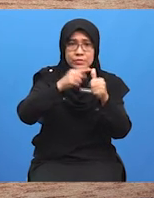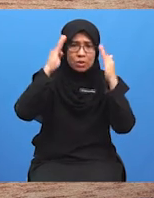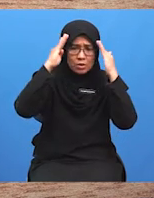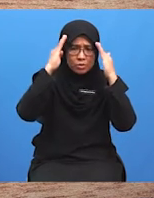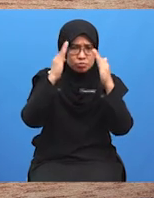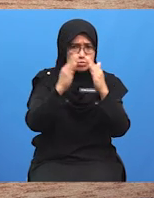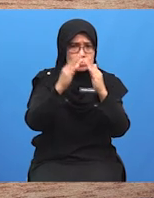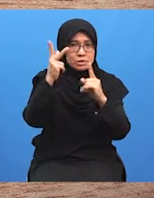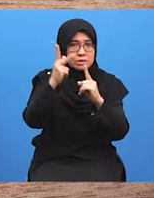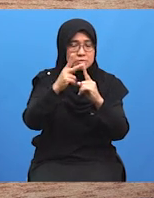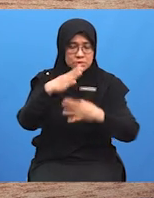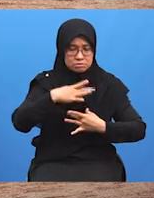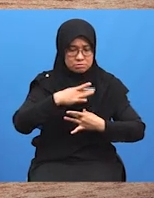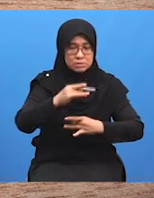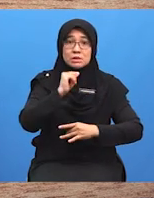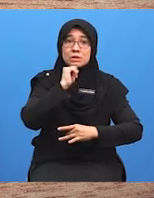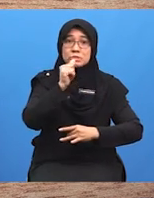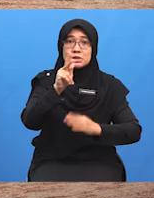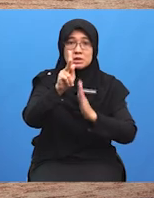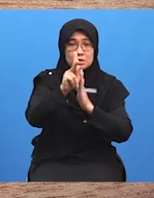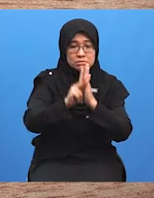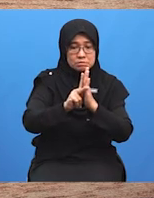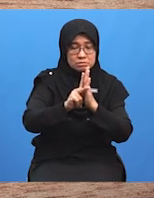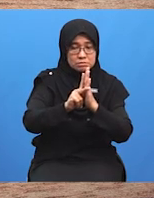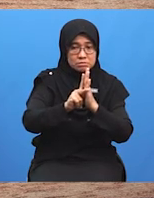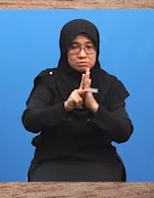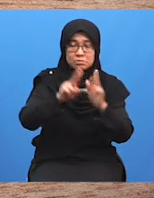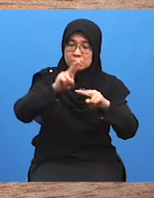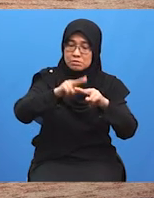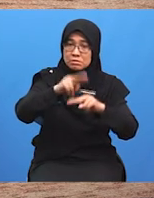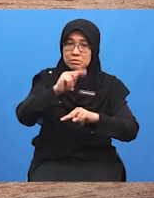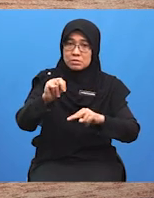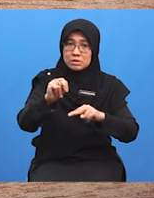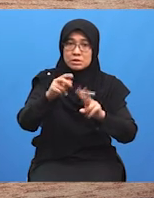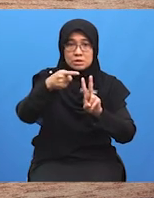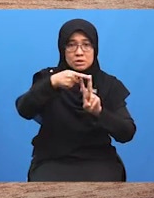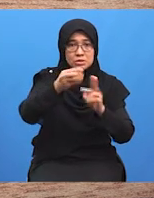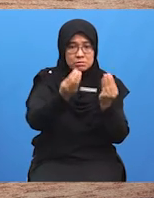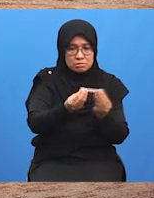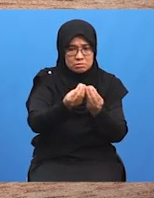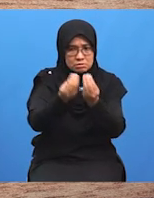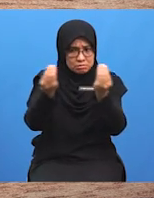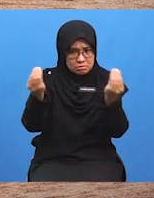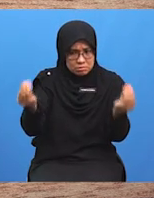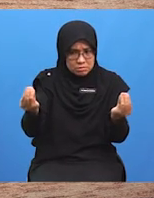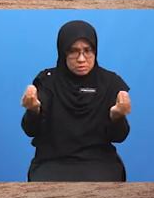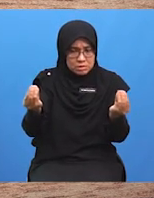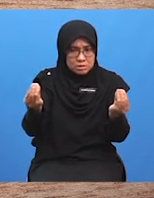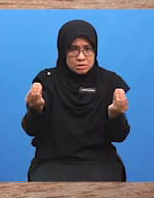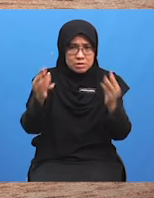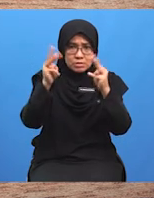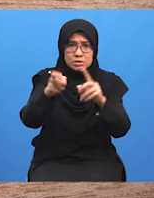tumpuan kepada minat dan bukan kedudukan Kedua, asingkan manusia daripada masalah